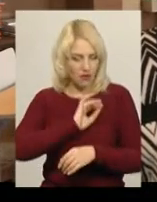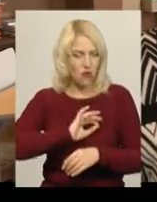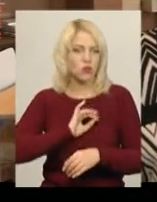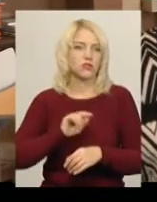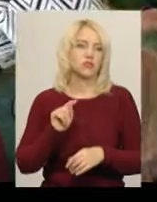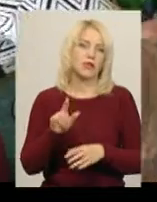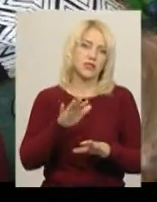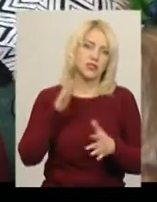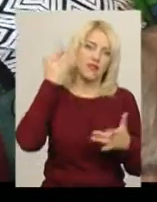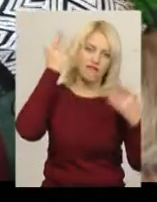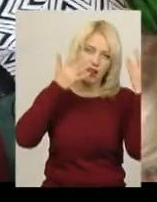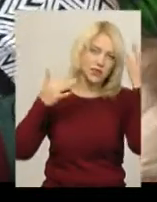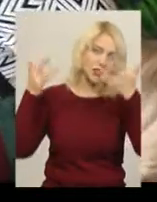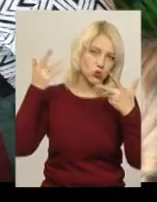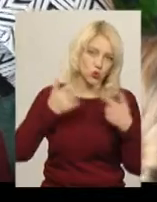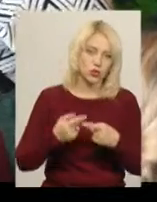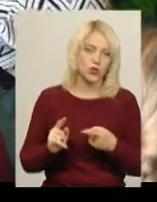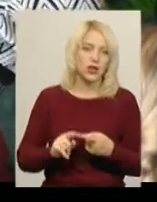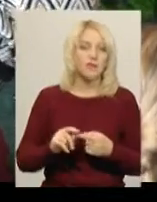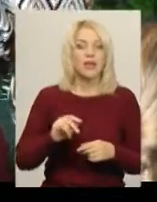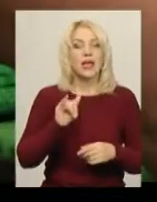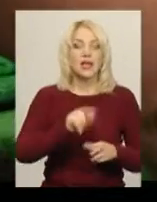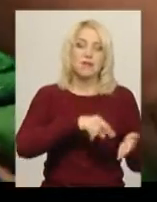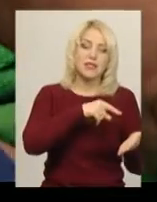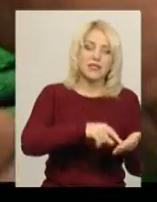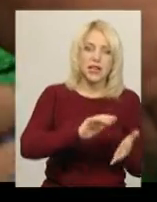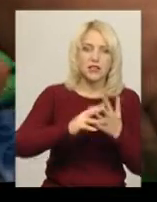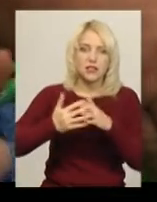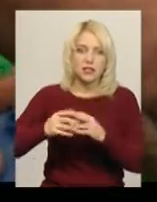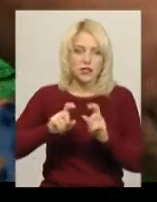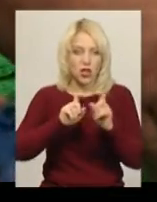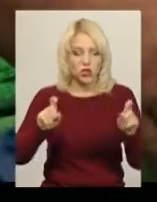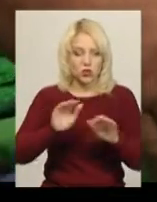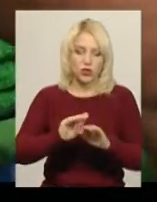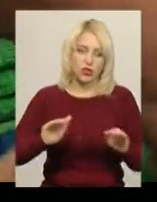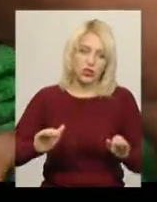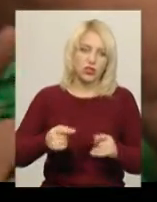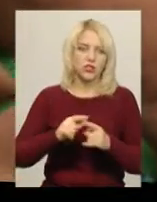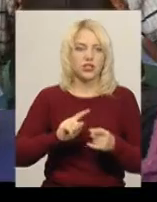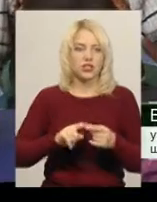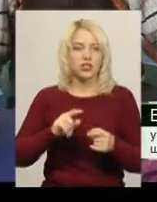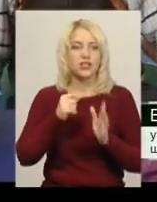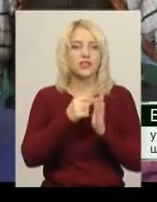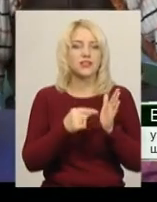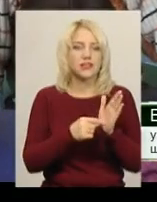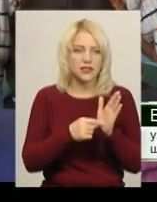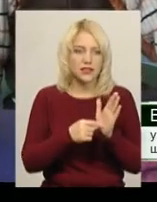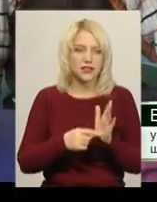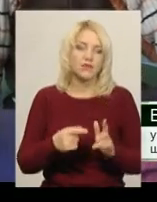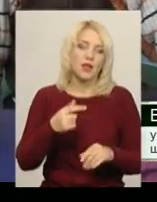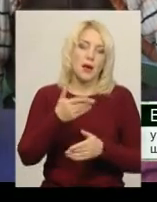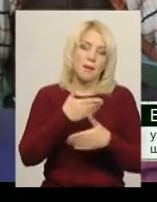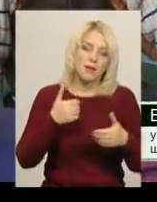фантазують Діти обох шкіл міської та сільської діляться своєю майстерністю складати різномагітні вироби Ми зробили з